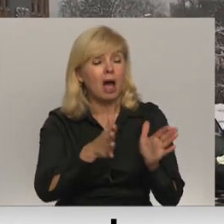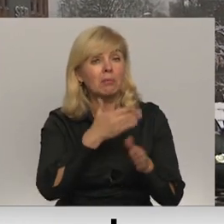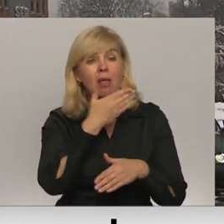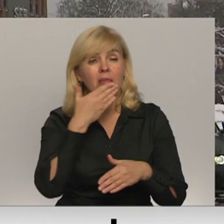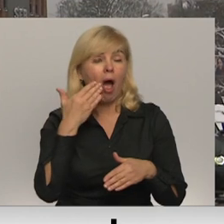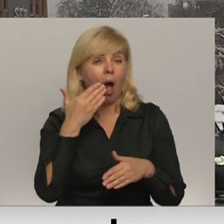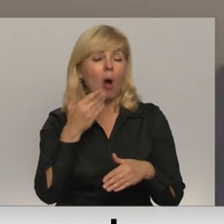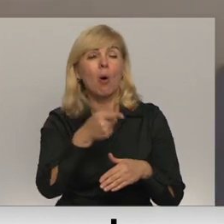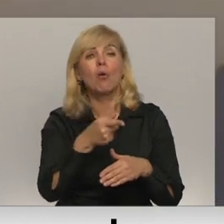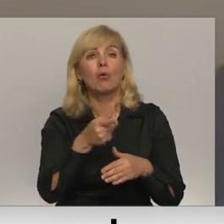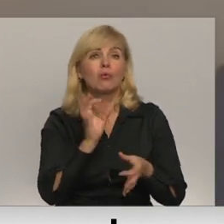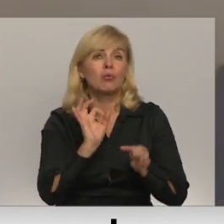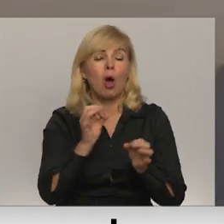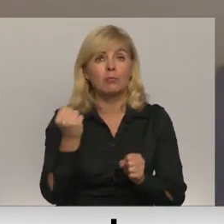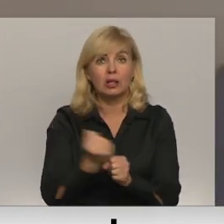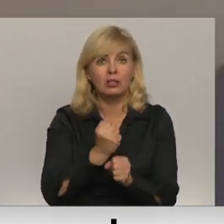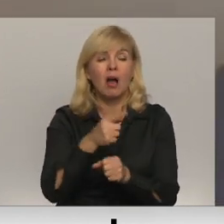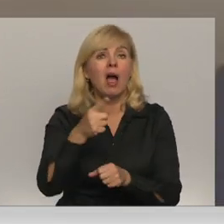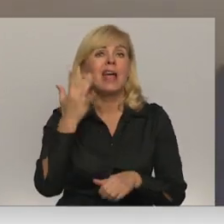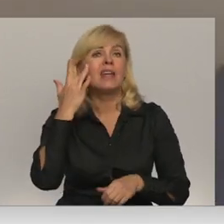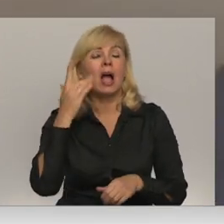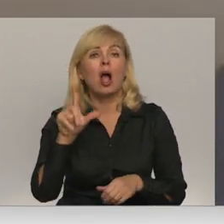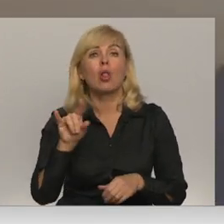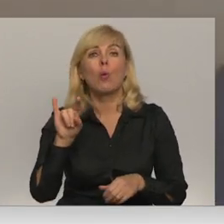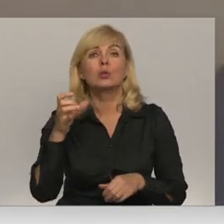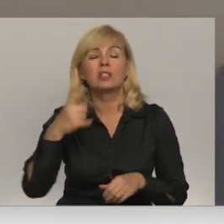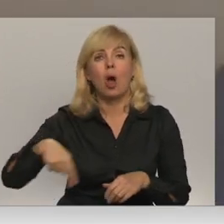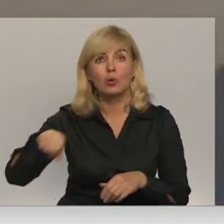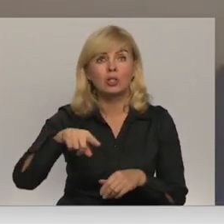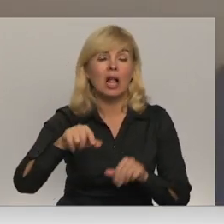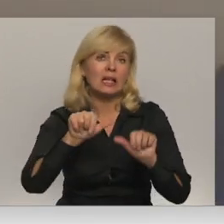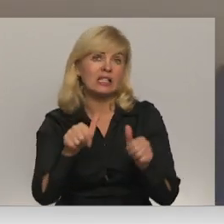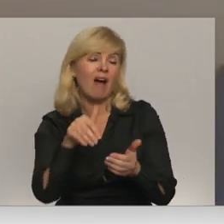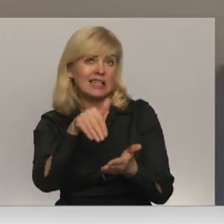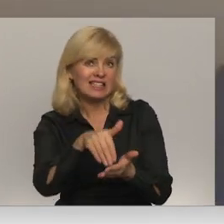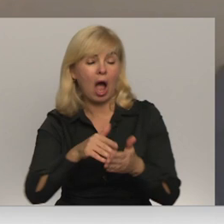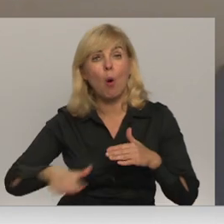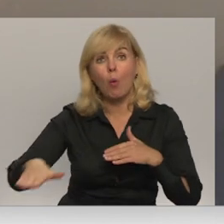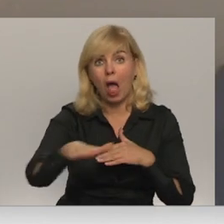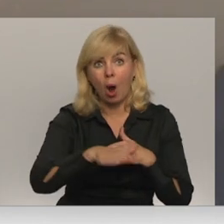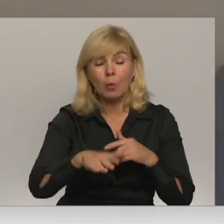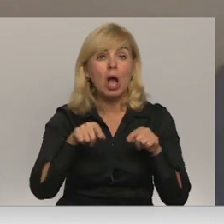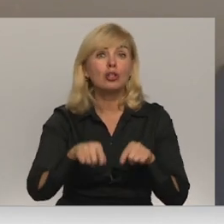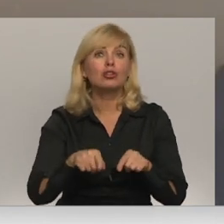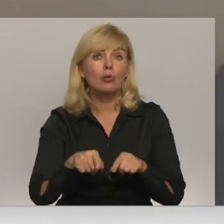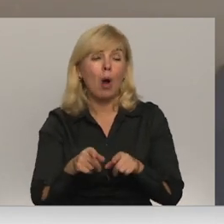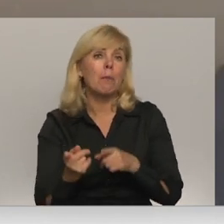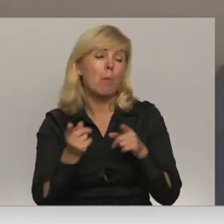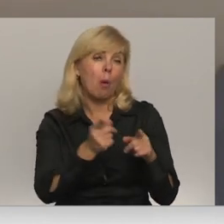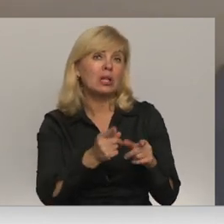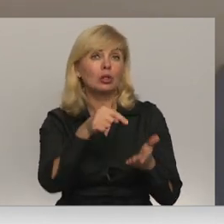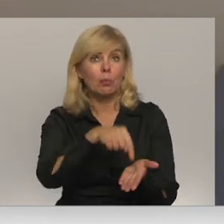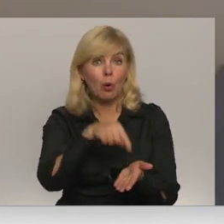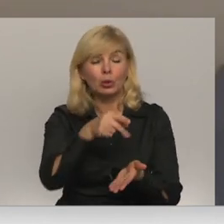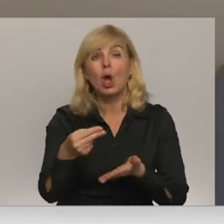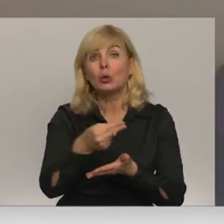Kāda jēga ir izveidot Lūcavsalā stāvlaukumu kā šo te mobilitātes punktu? Tas nozīmē,